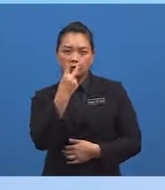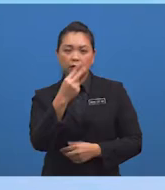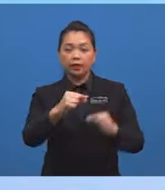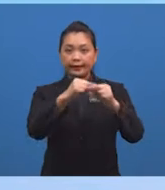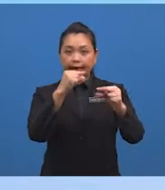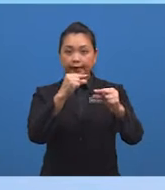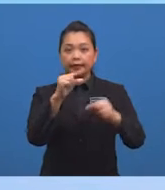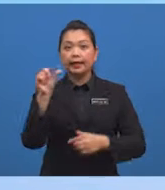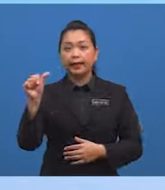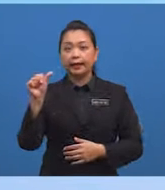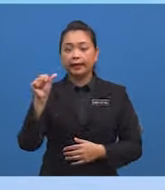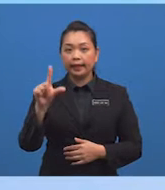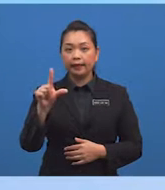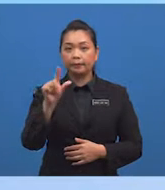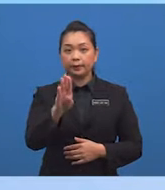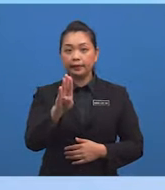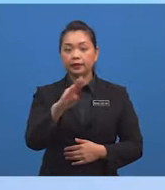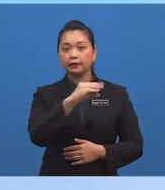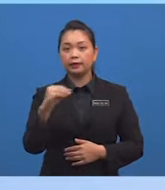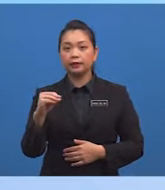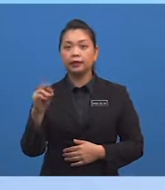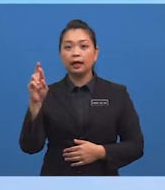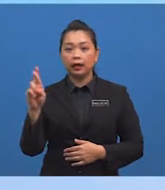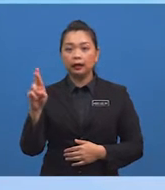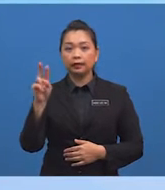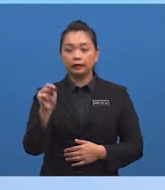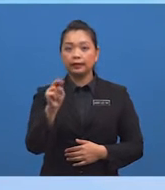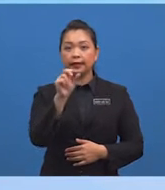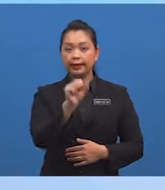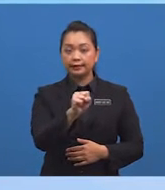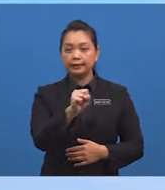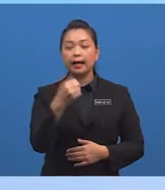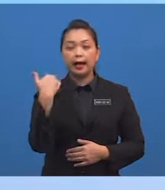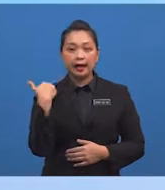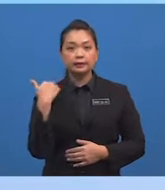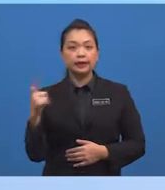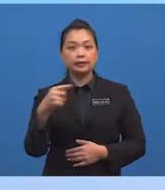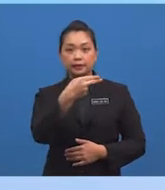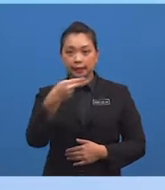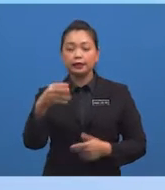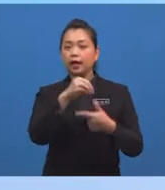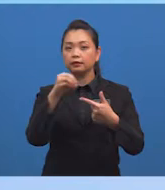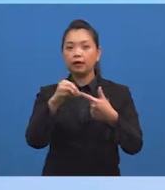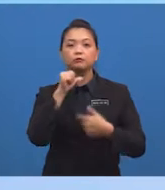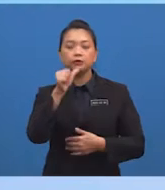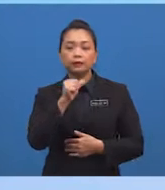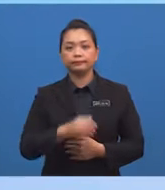ada garis ALB dan garis RMS adalah selari atau tidak